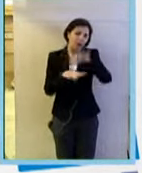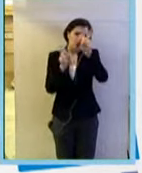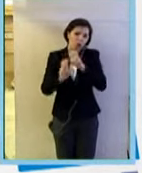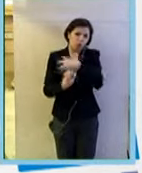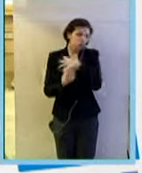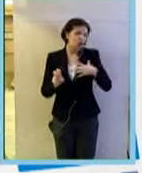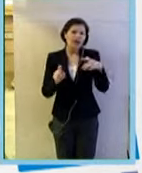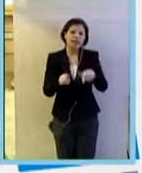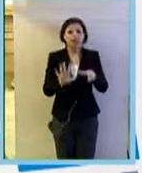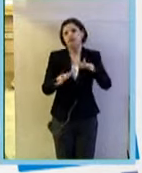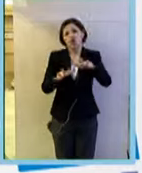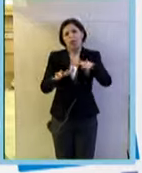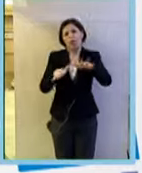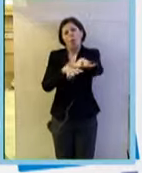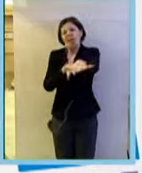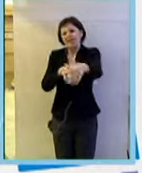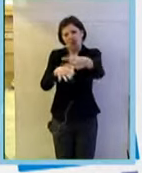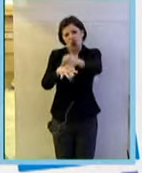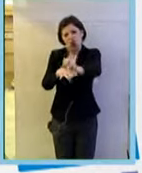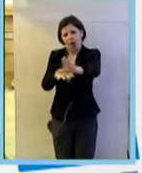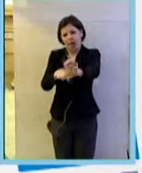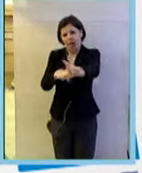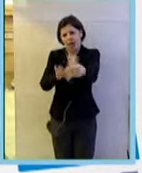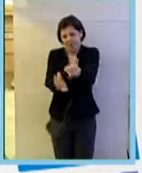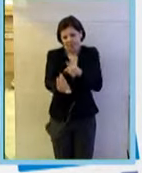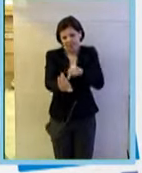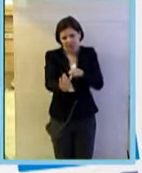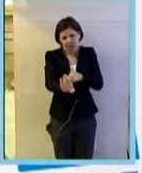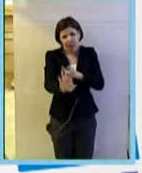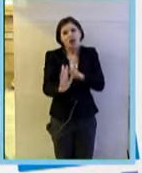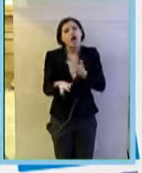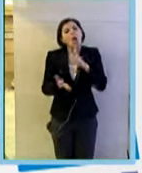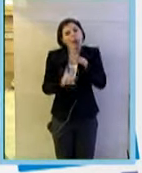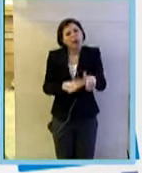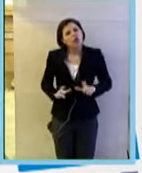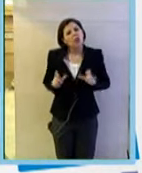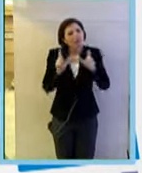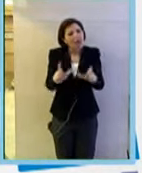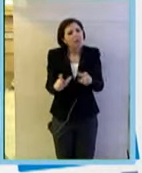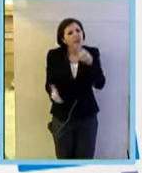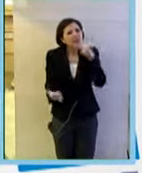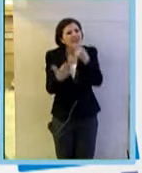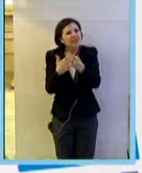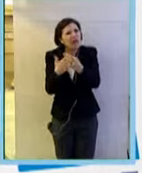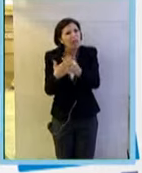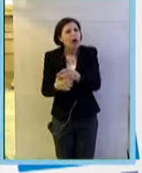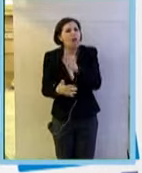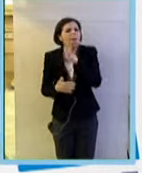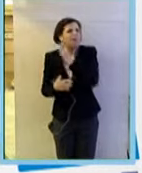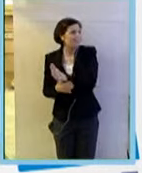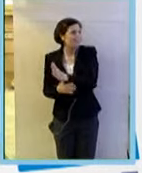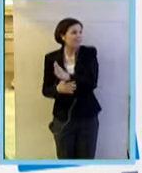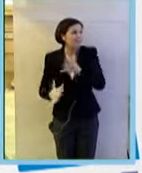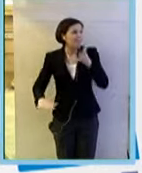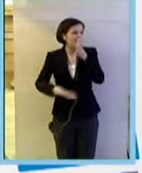importante, l'anticamera del Nobel e anche un premio che si chiama Breakthrough Prize in Life Science Innovation